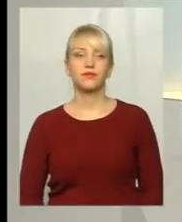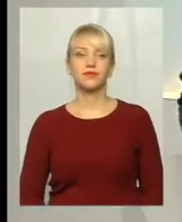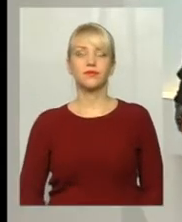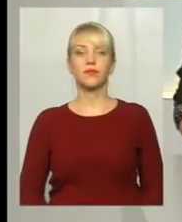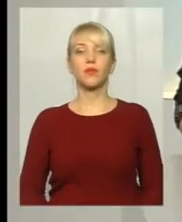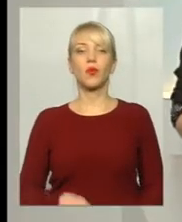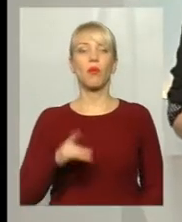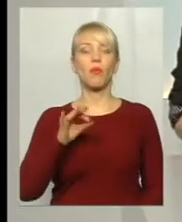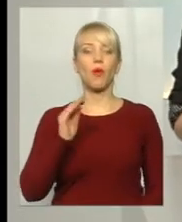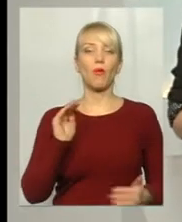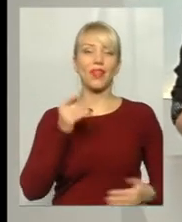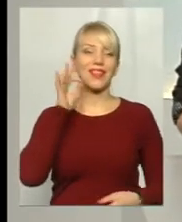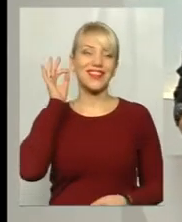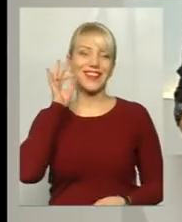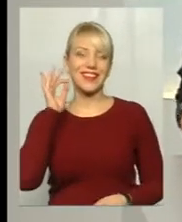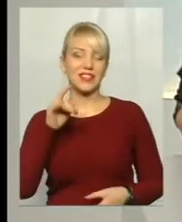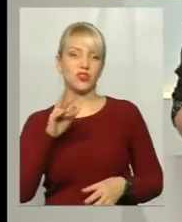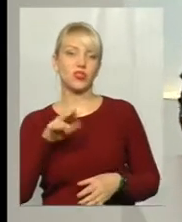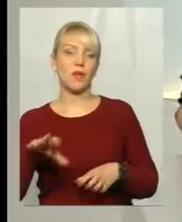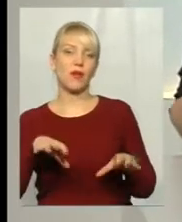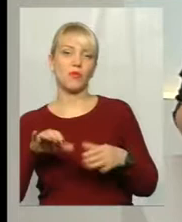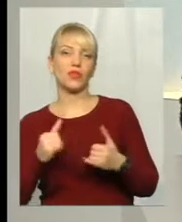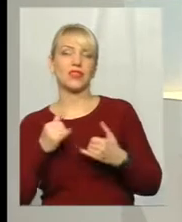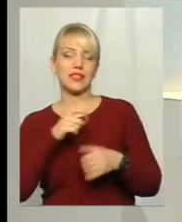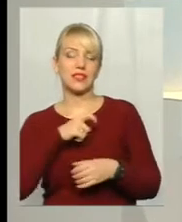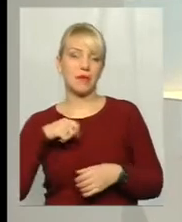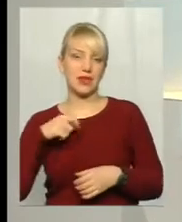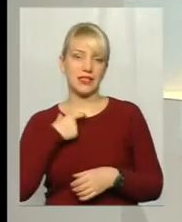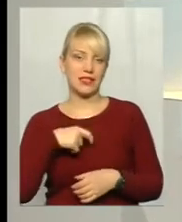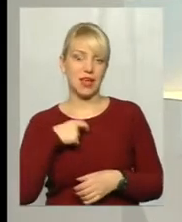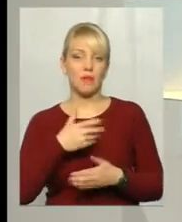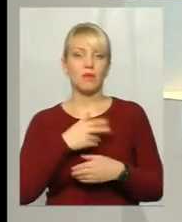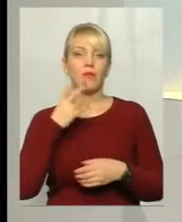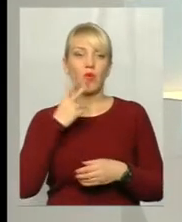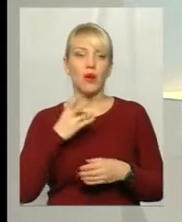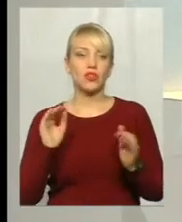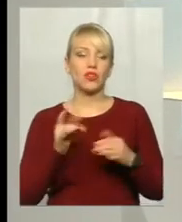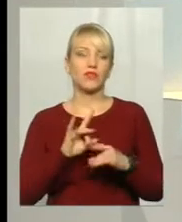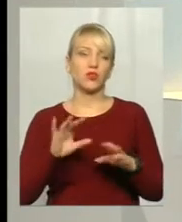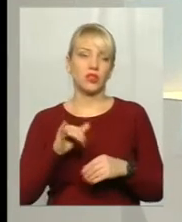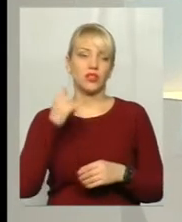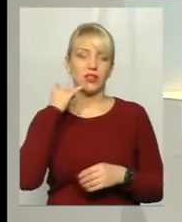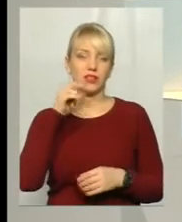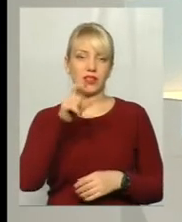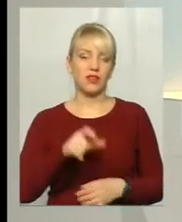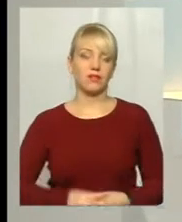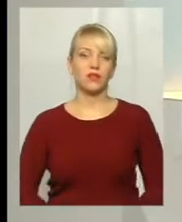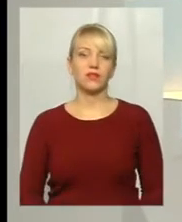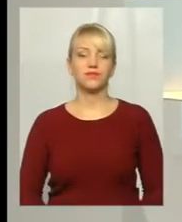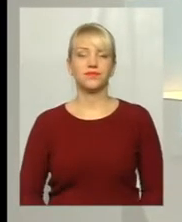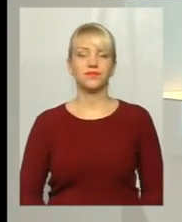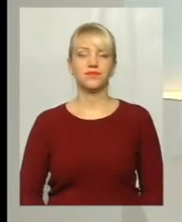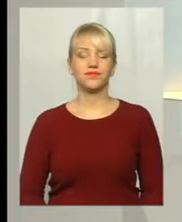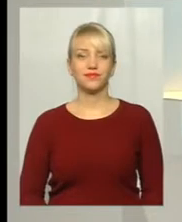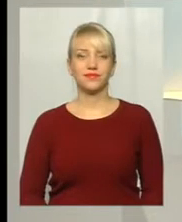Про маленькі хитрощі та маніпуляції для самих себе ми побачили у сюжеті. В нас вже є глядач на зв'язку. Давайте почуємо його